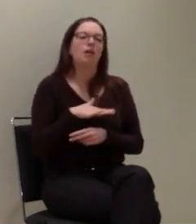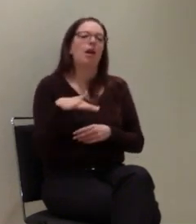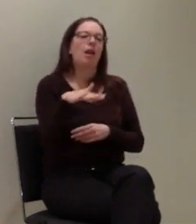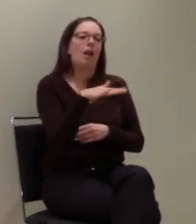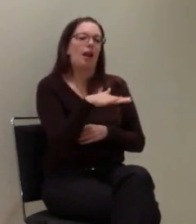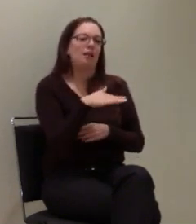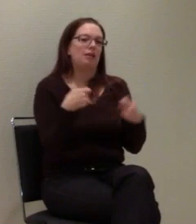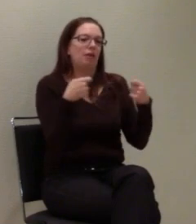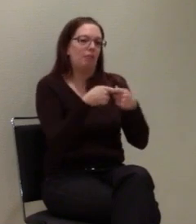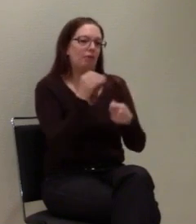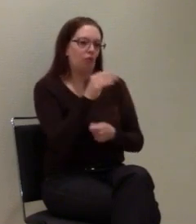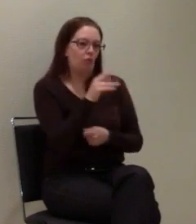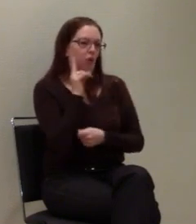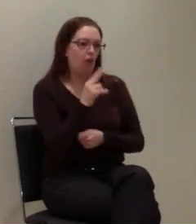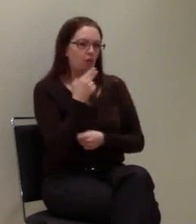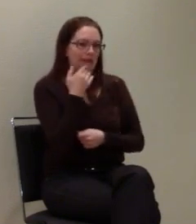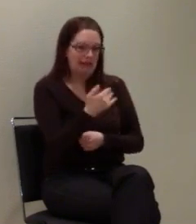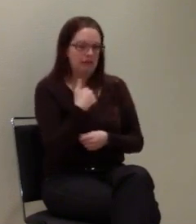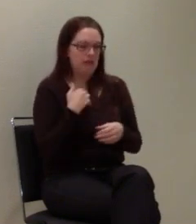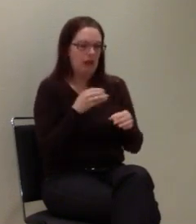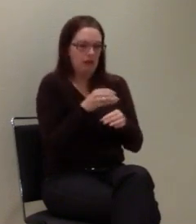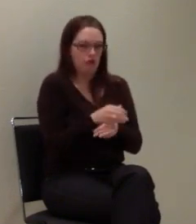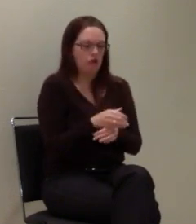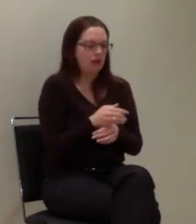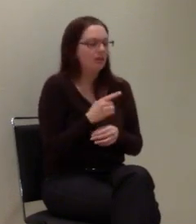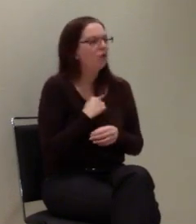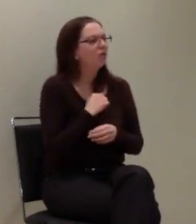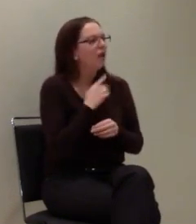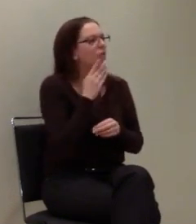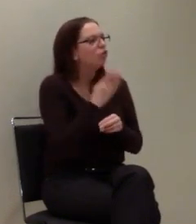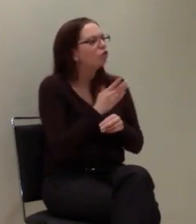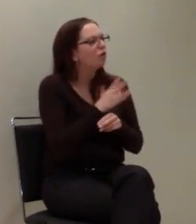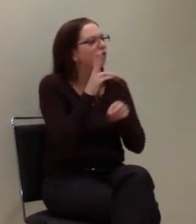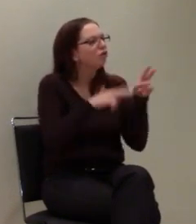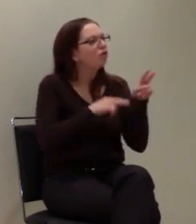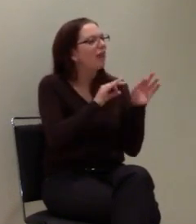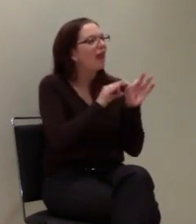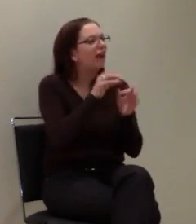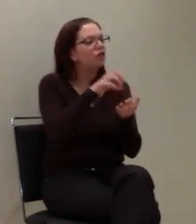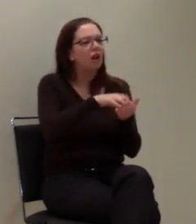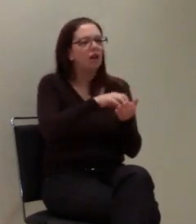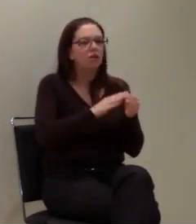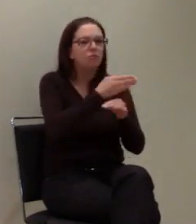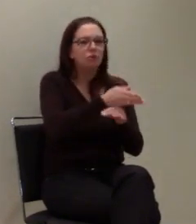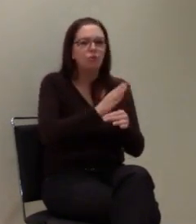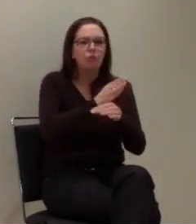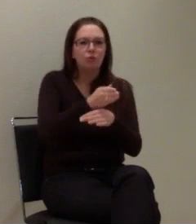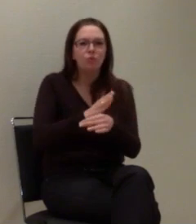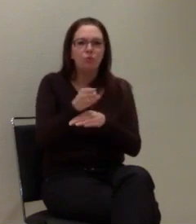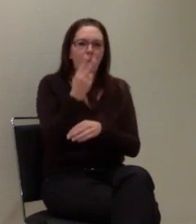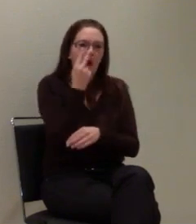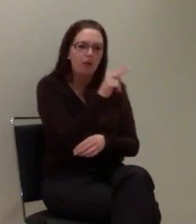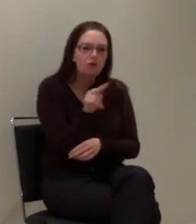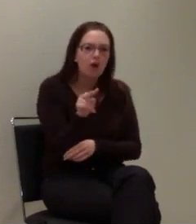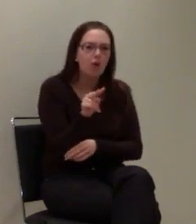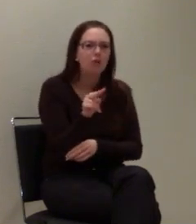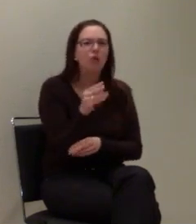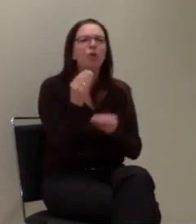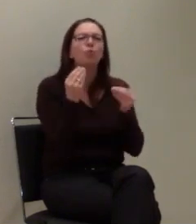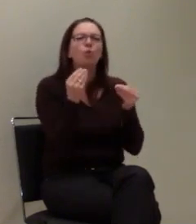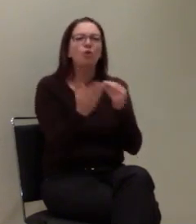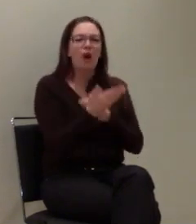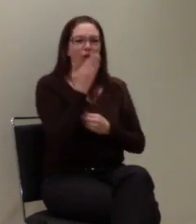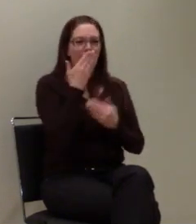da ist immer diese Frage, Leitstellen haben relativ Schwierigkeiten damit, weil die wechselnde Personal haben,